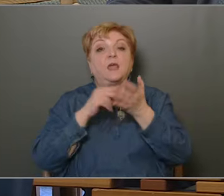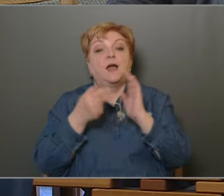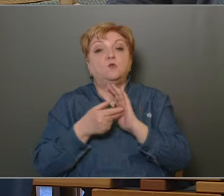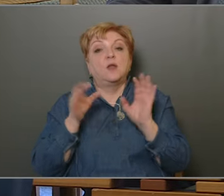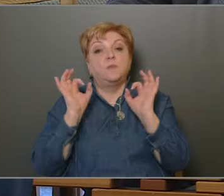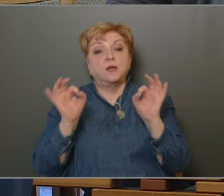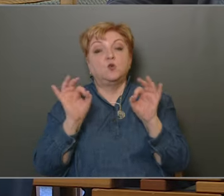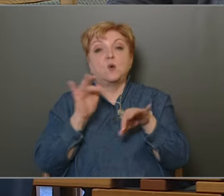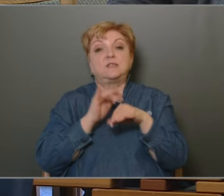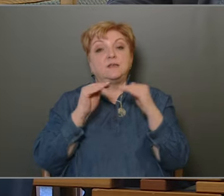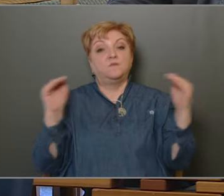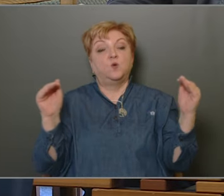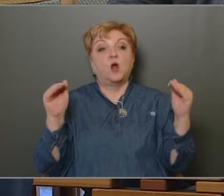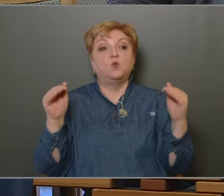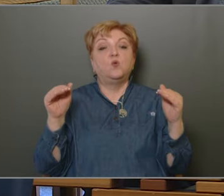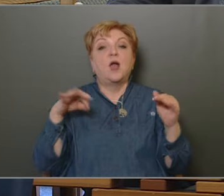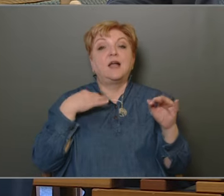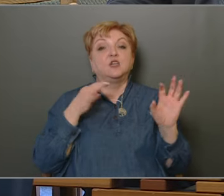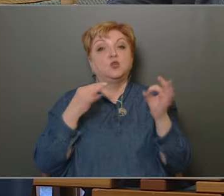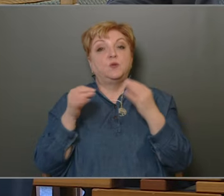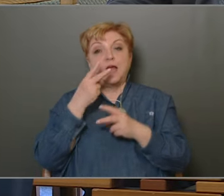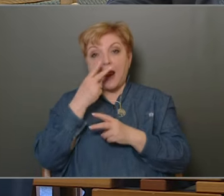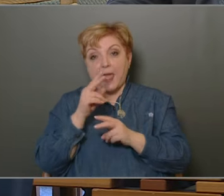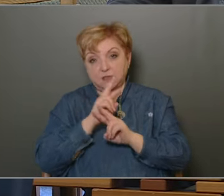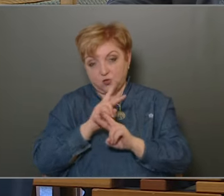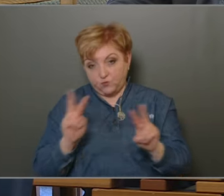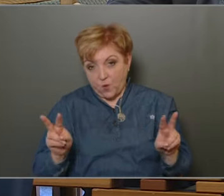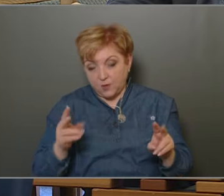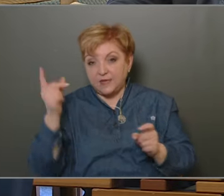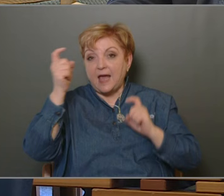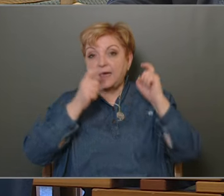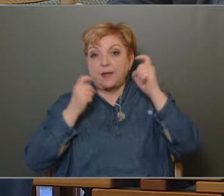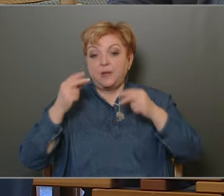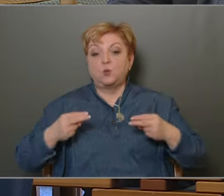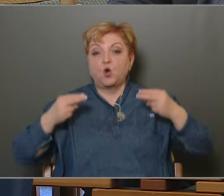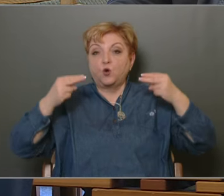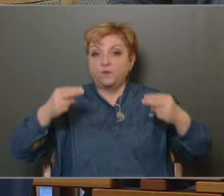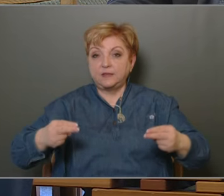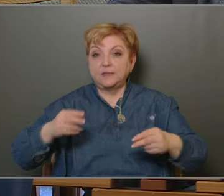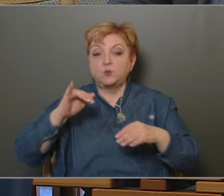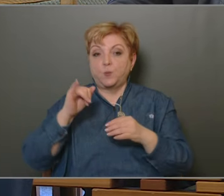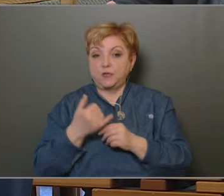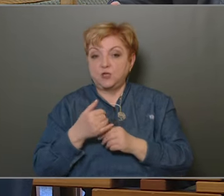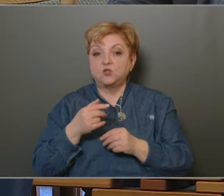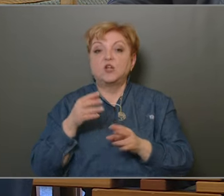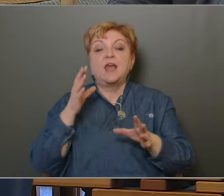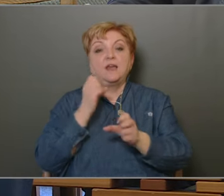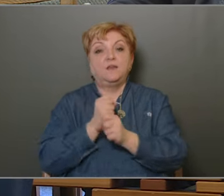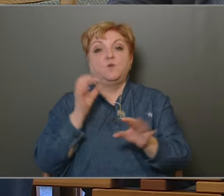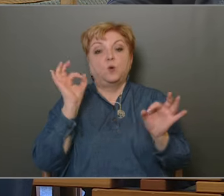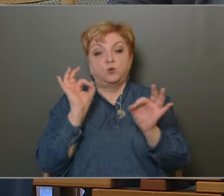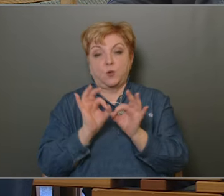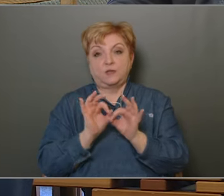kerületben egy jó színvonalú egészségügyi ellátás van, reméljük, hogy ez a következőkben is így fog